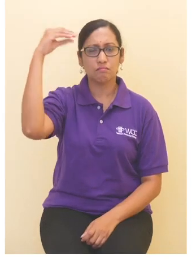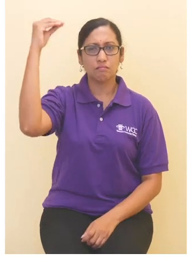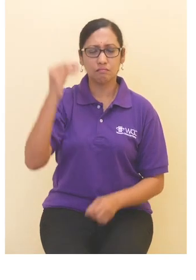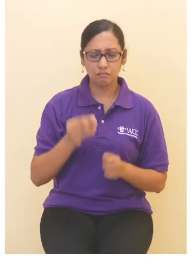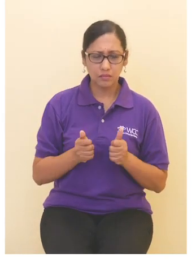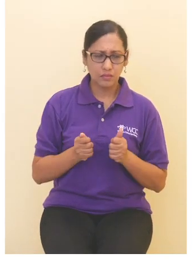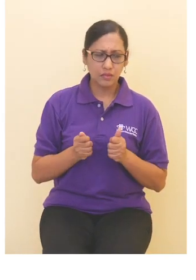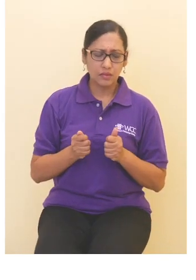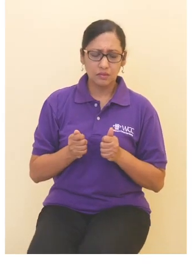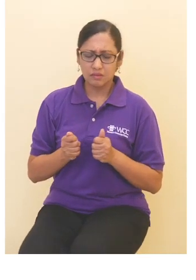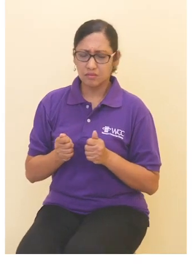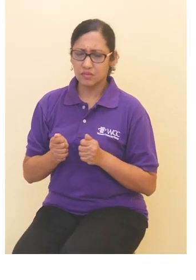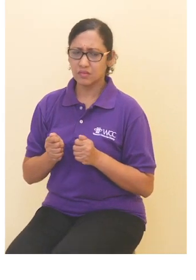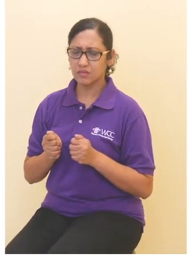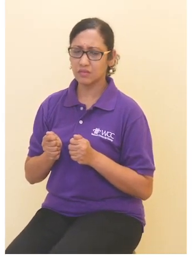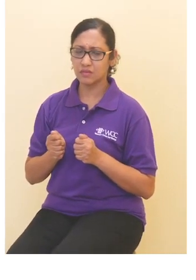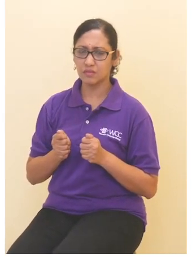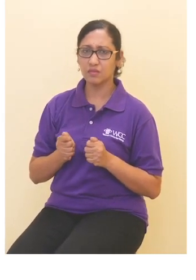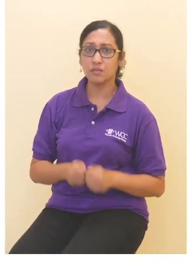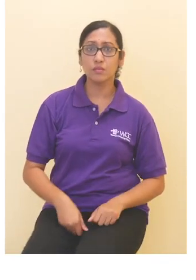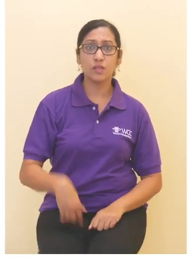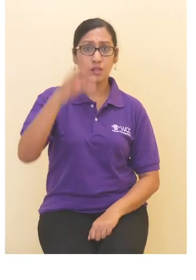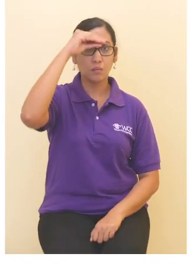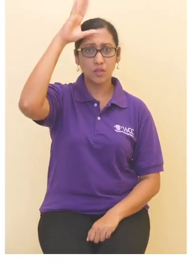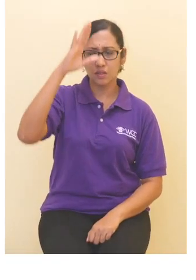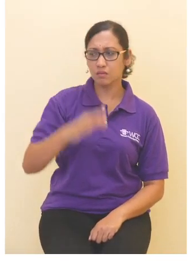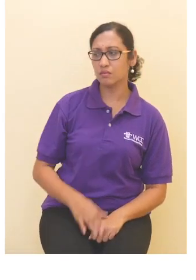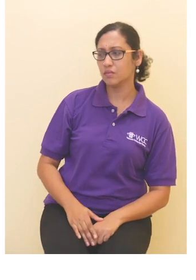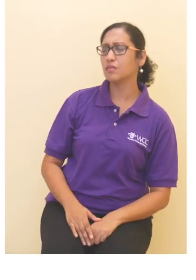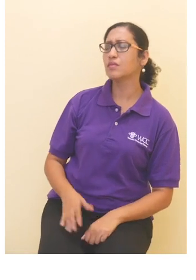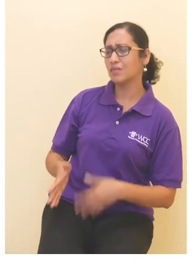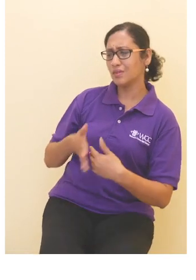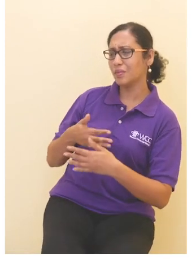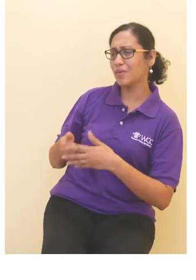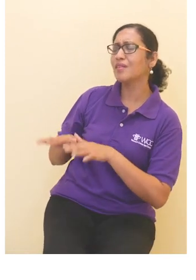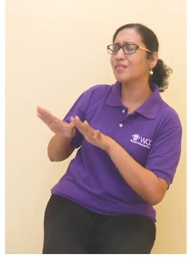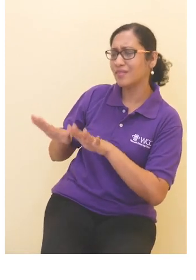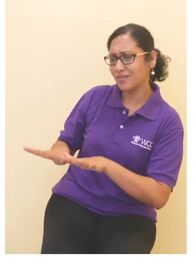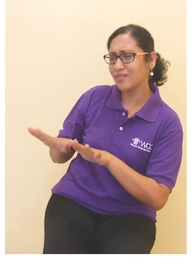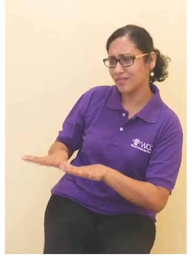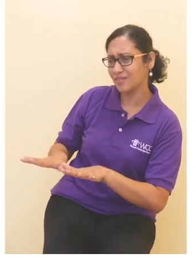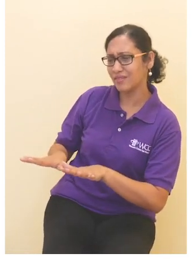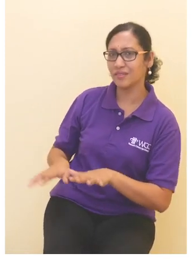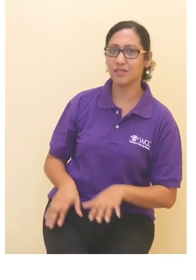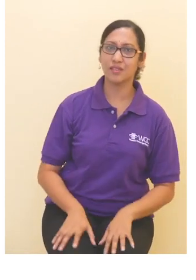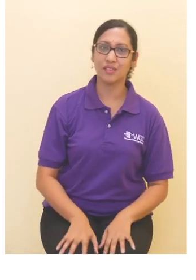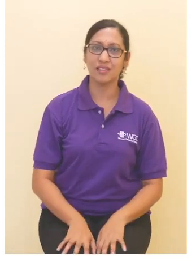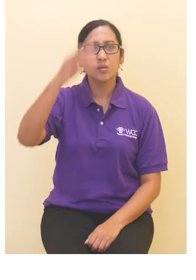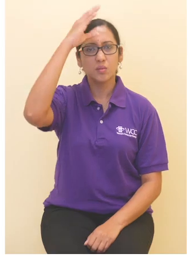Yusri mengalihkan kakinya. Hakim berkata, Tak apa Yusri, relax je.